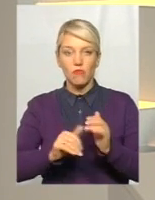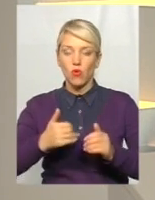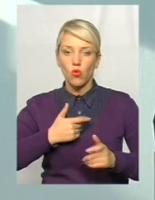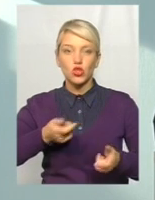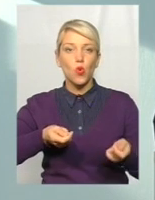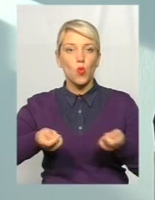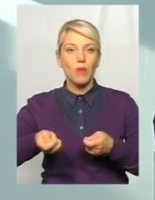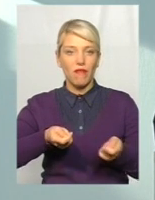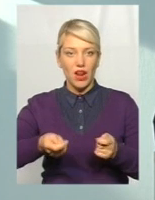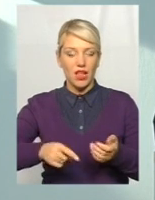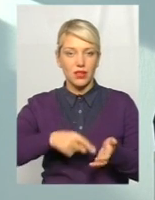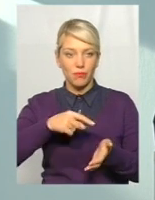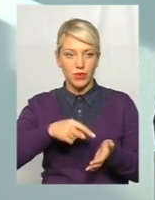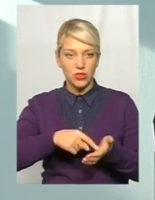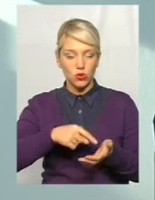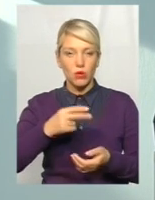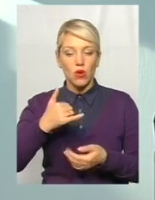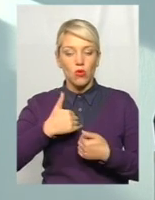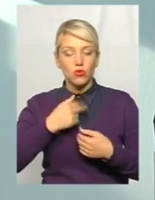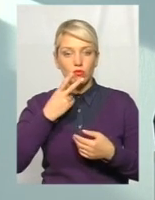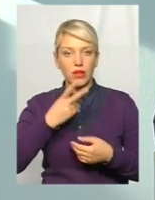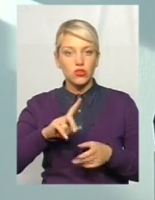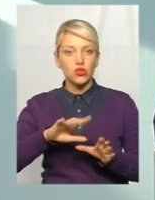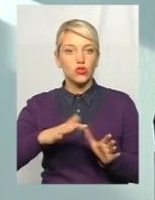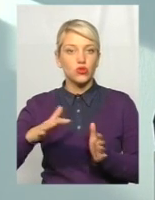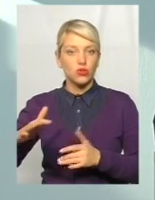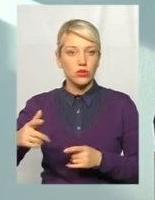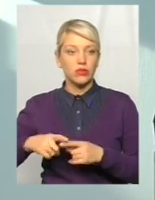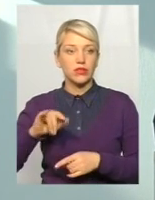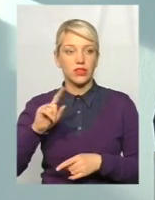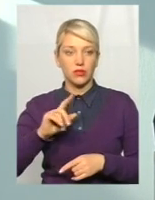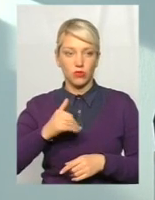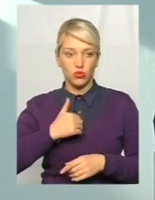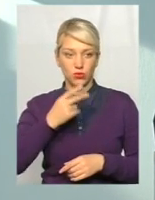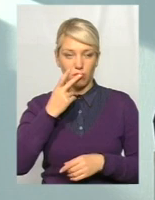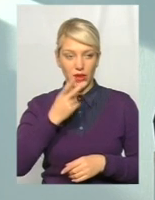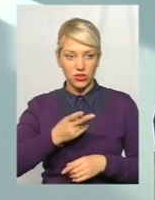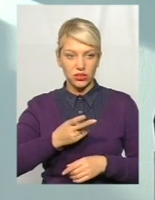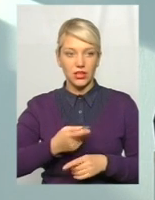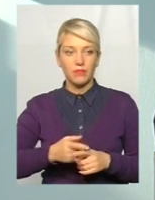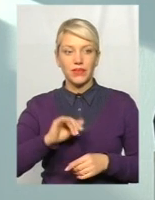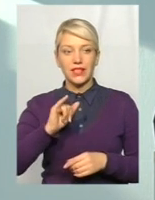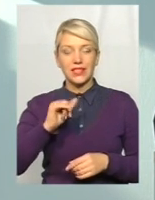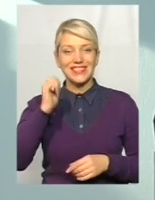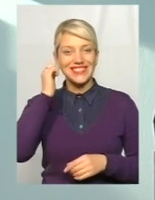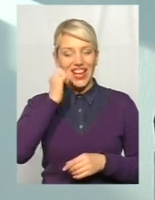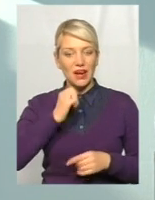хоче бачити, що дійсно відбувається в ньому. Можен розуміє, що старими методами, як це було раніше, коли